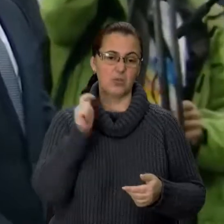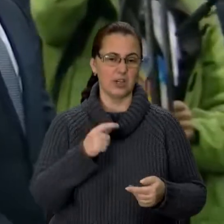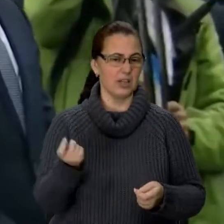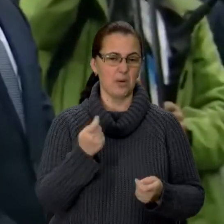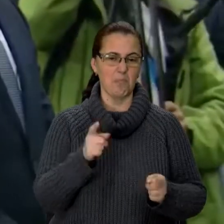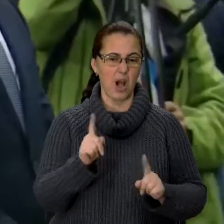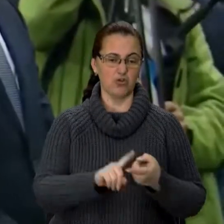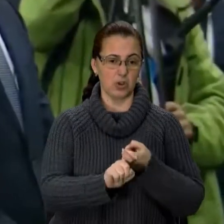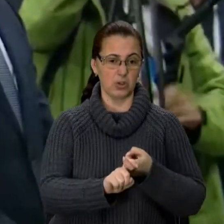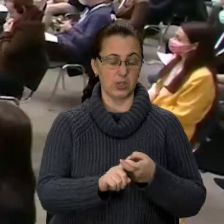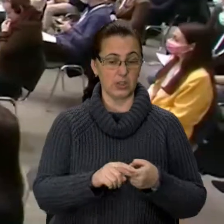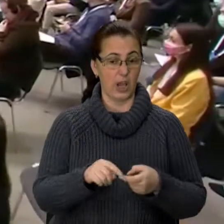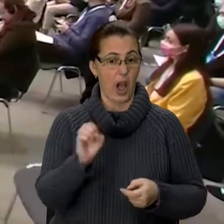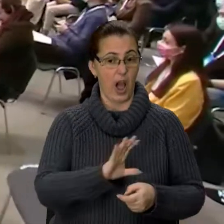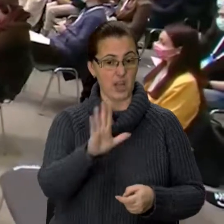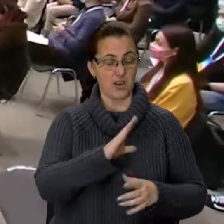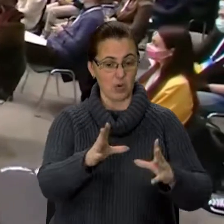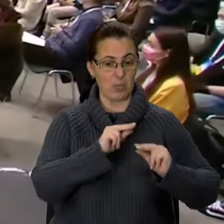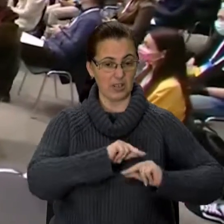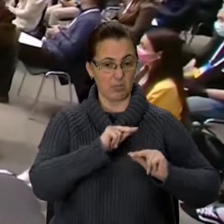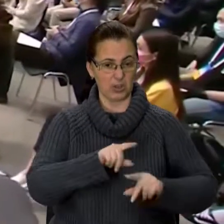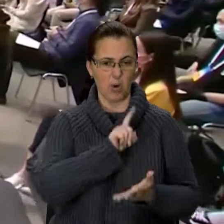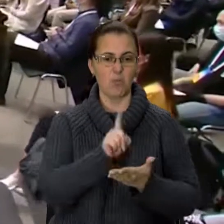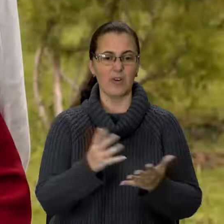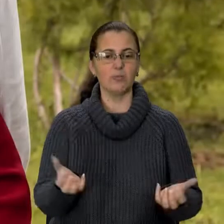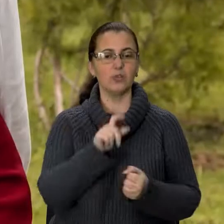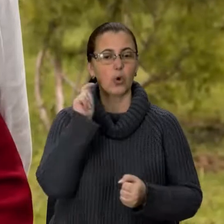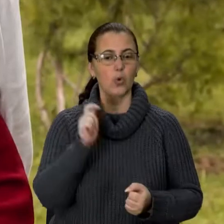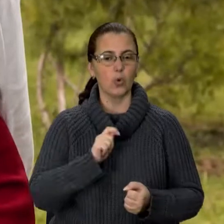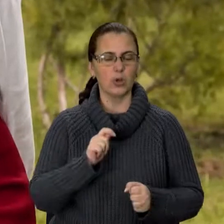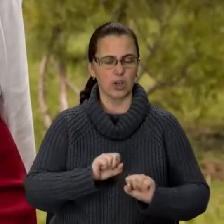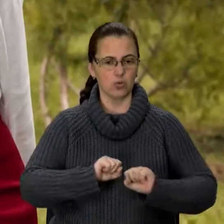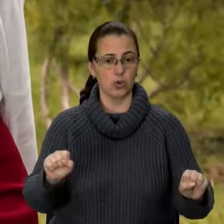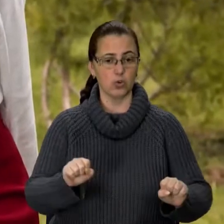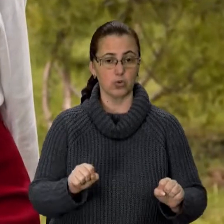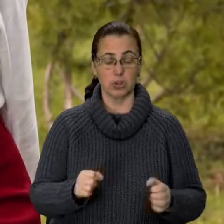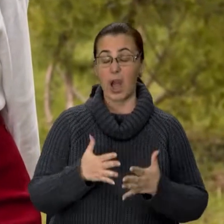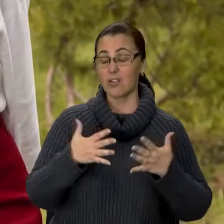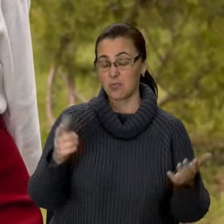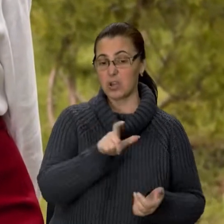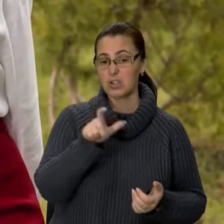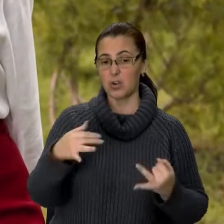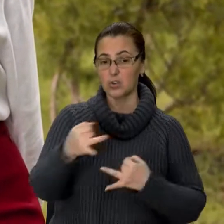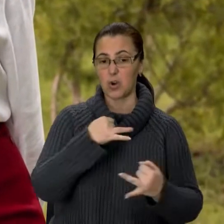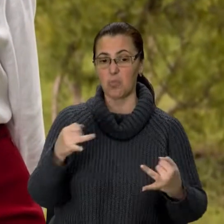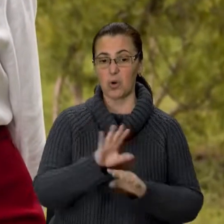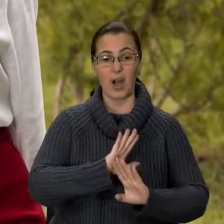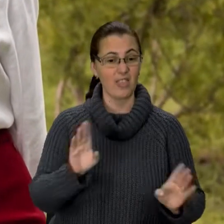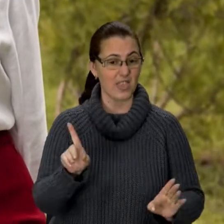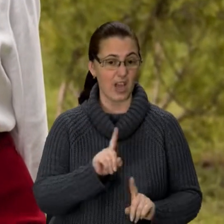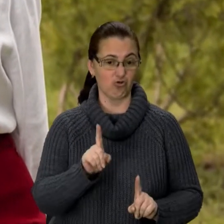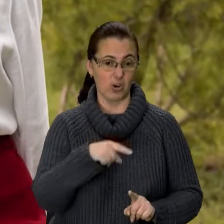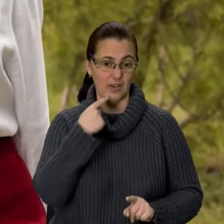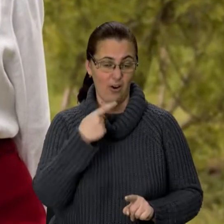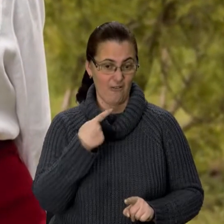І наші європейські партнери мали б підтримувати Україну рішучіше. Щоправда, більше користувачі обговорювали не те, що сказав президент,